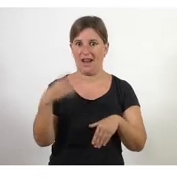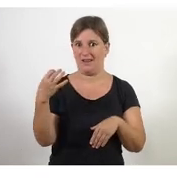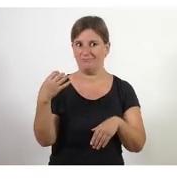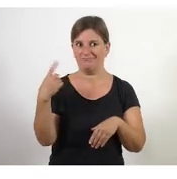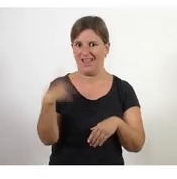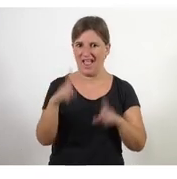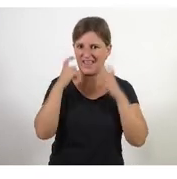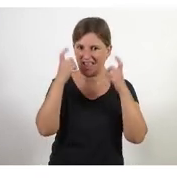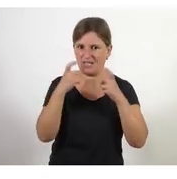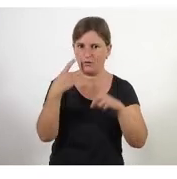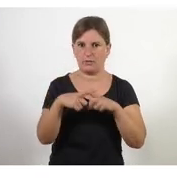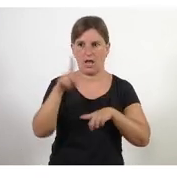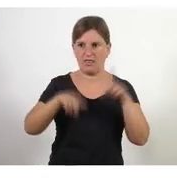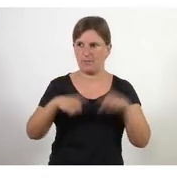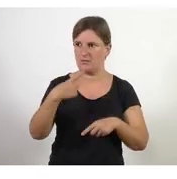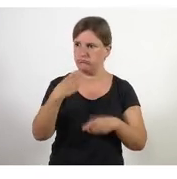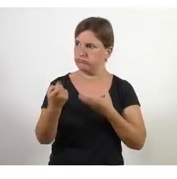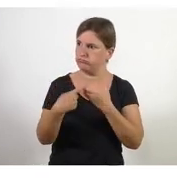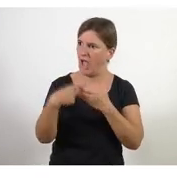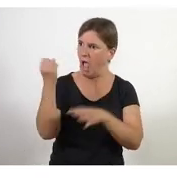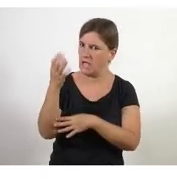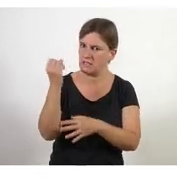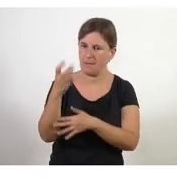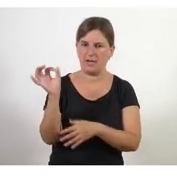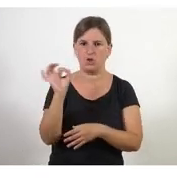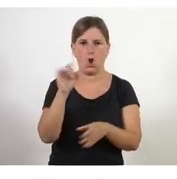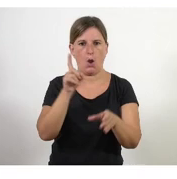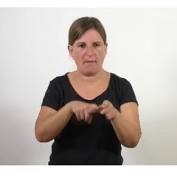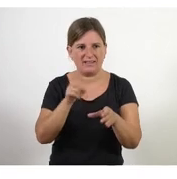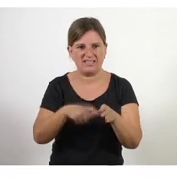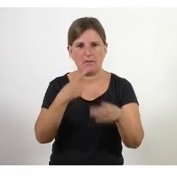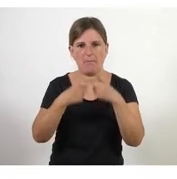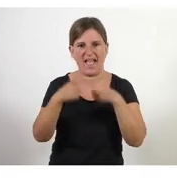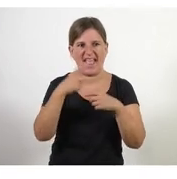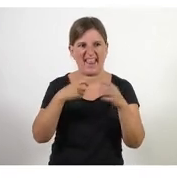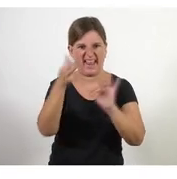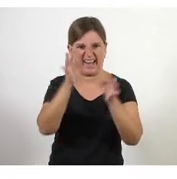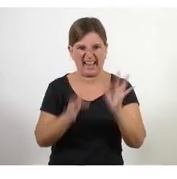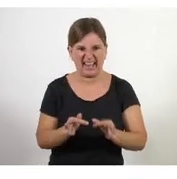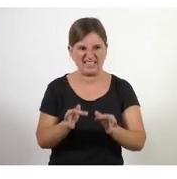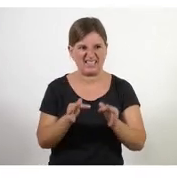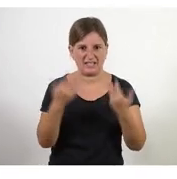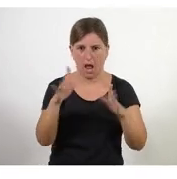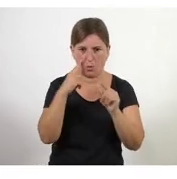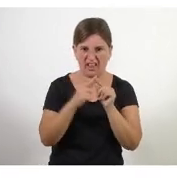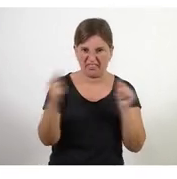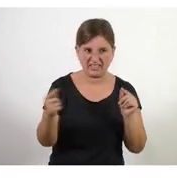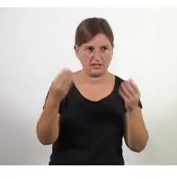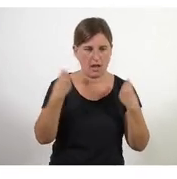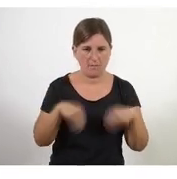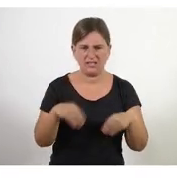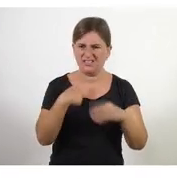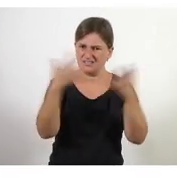a vegades costa que vinguin a les assemblees o que participin en enquestes virtuals com podem implicar-los